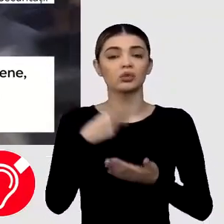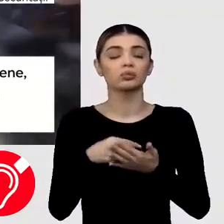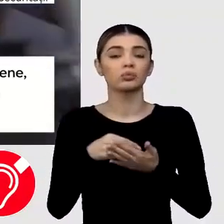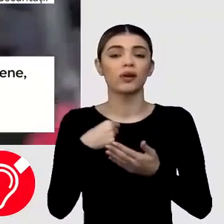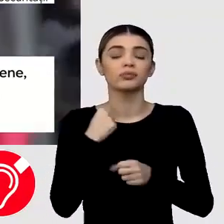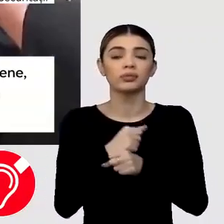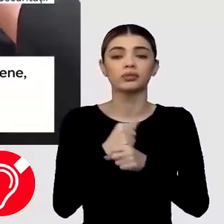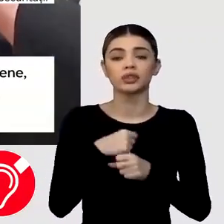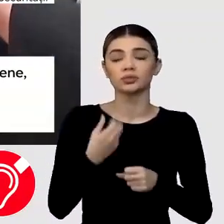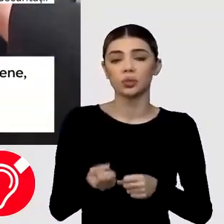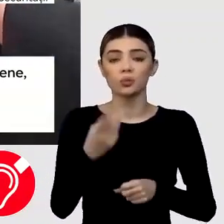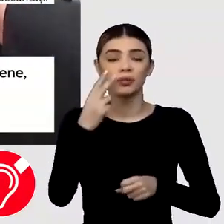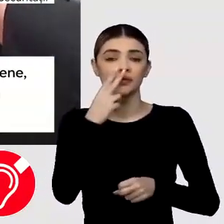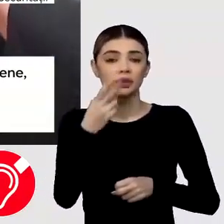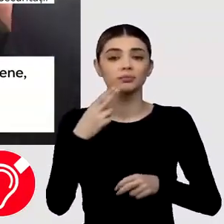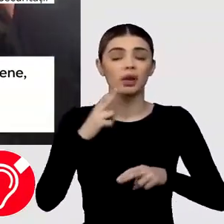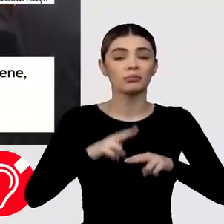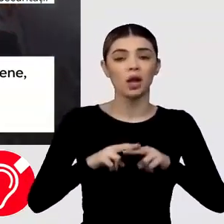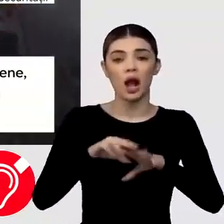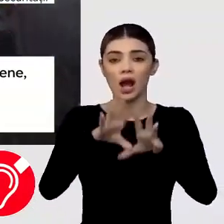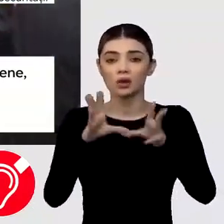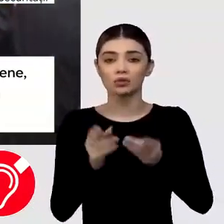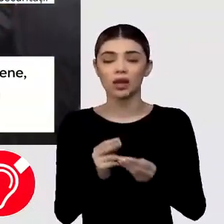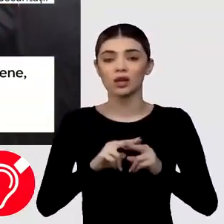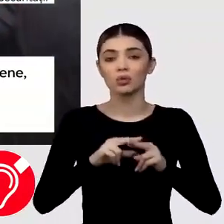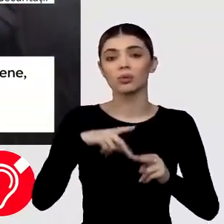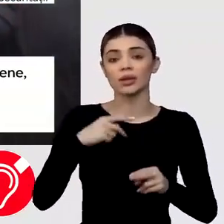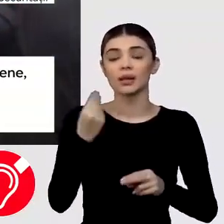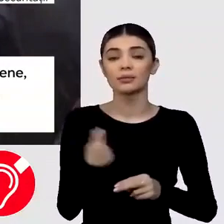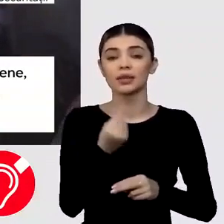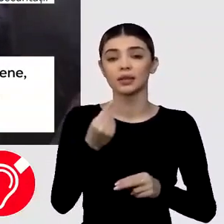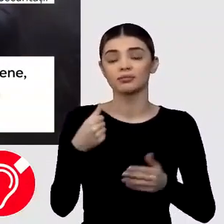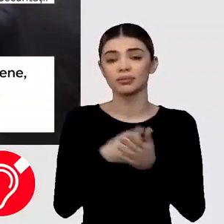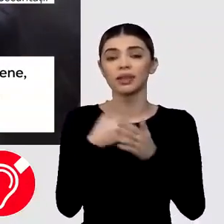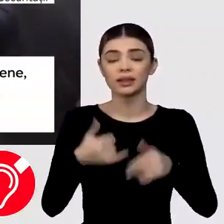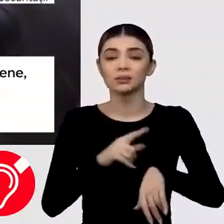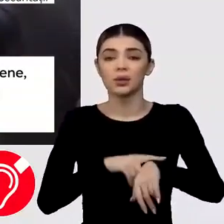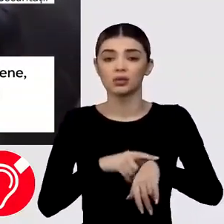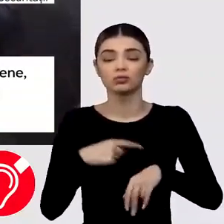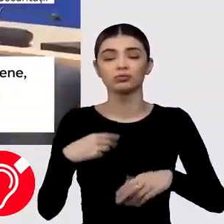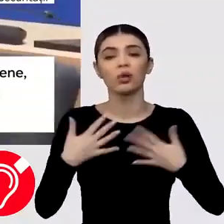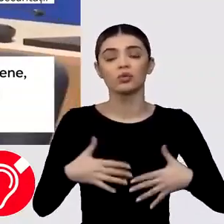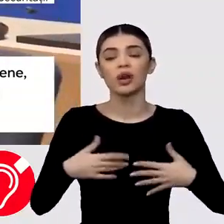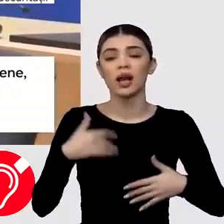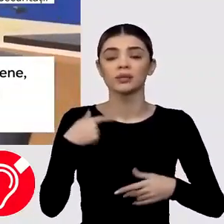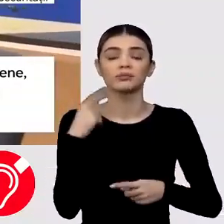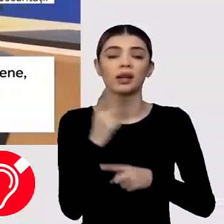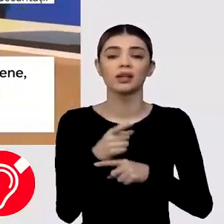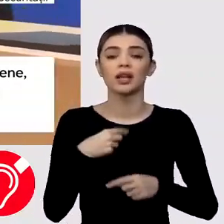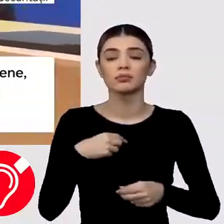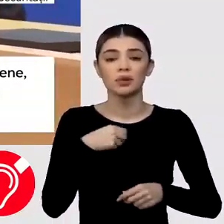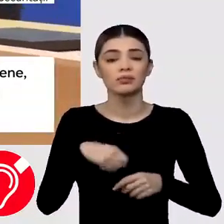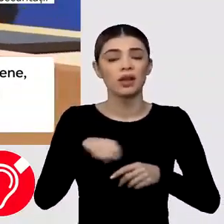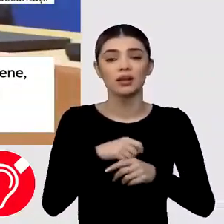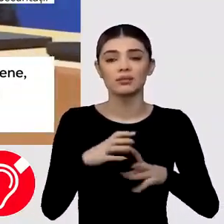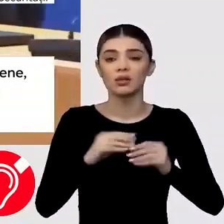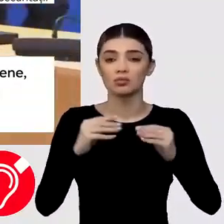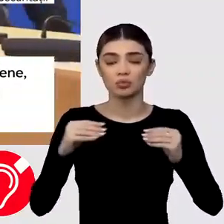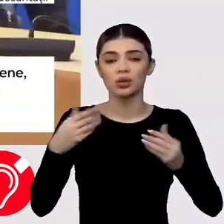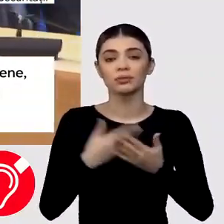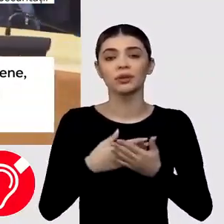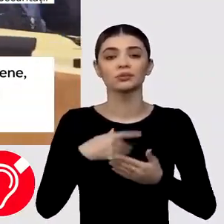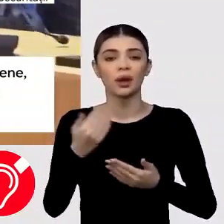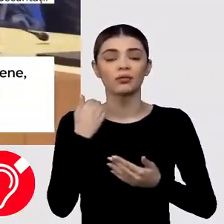evaluare a acestor condiții, până în acest moment Ucraina are multe de rezolvat, inclusiv în domenul corupției și